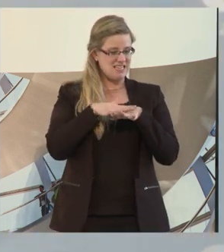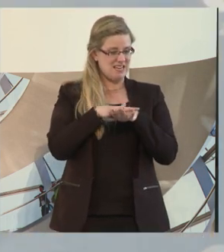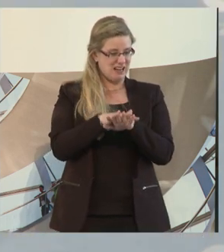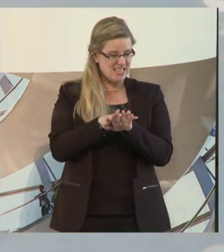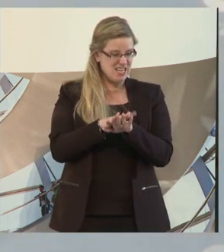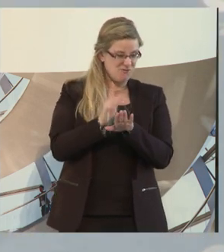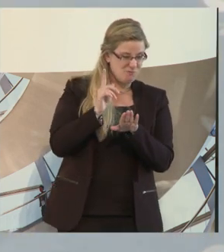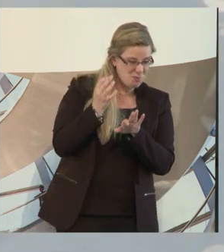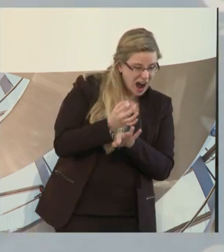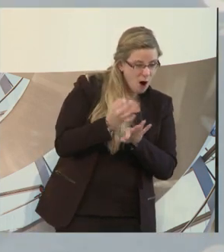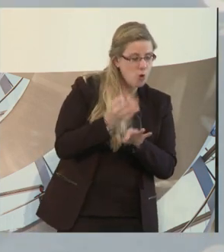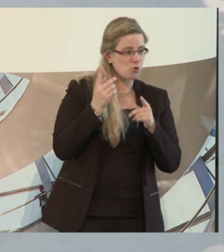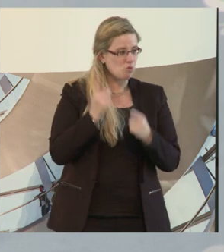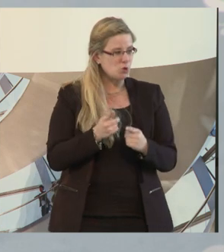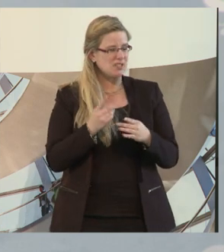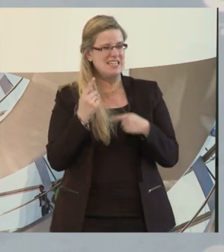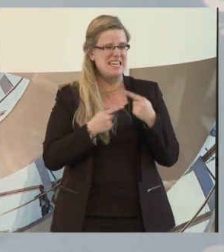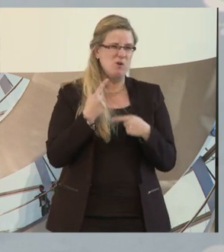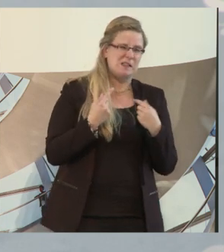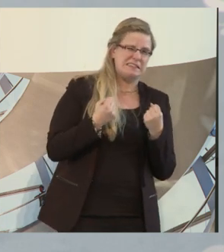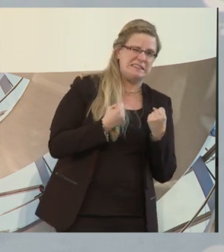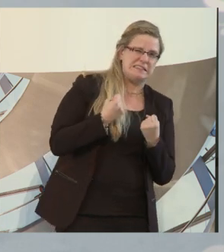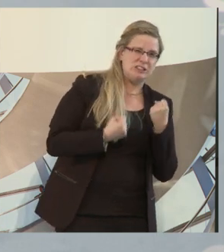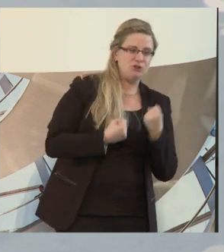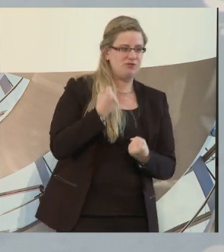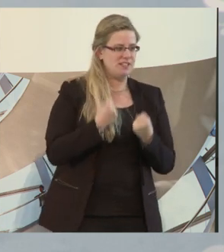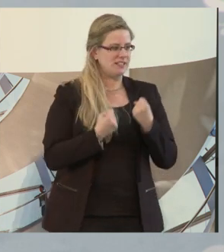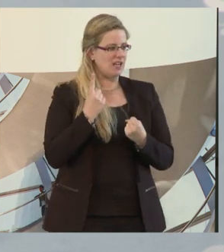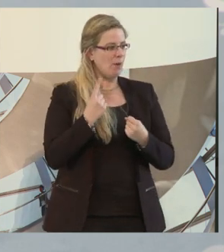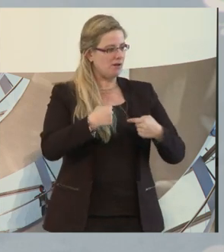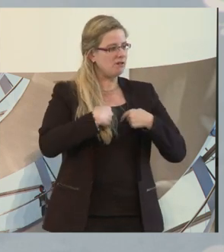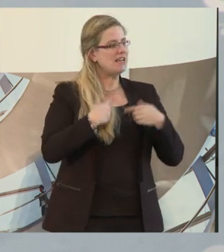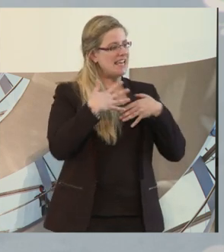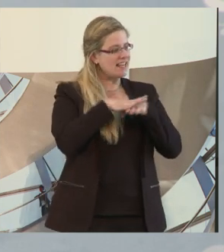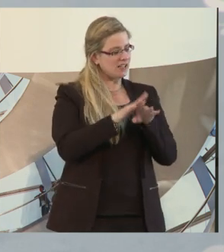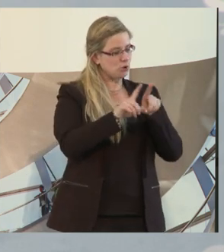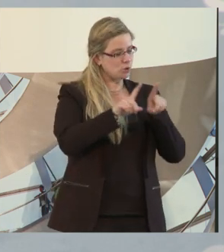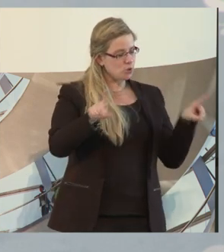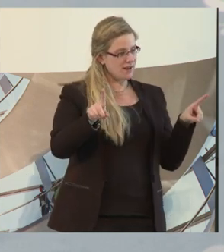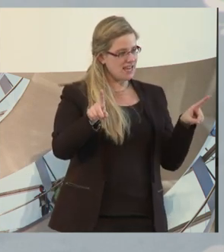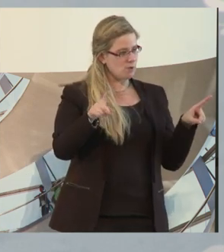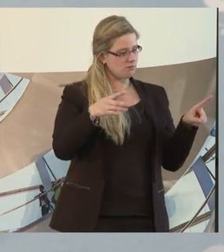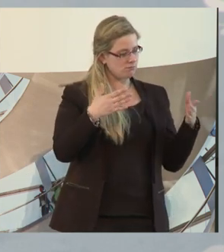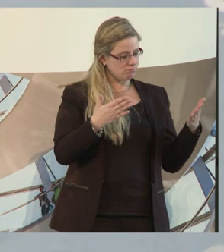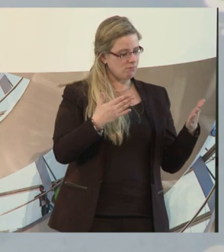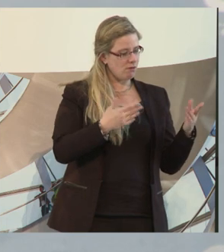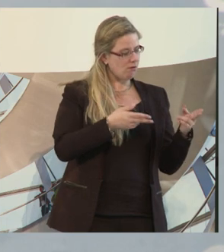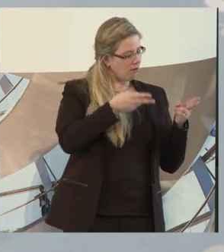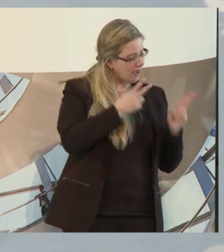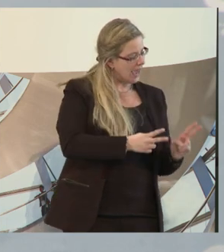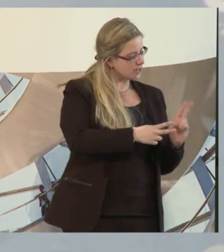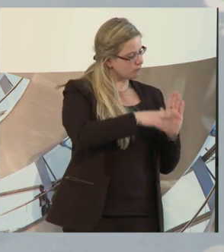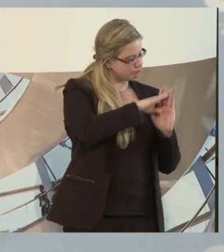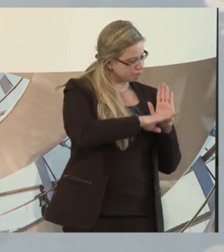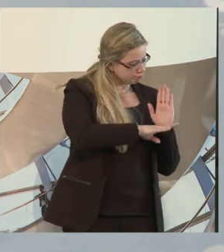Auf der anderen Seite, wie gesagt, die einzige Form, wie wir als Integrationsunternehmen rechtlich und gut verankert